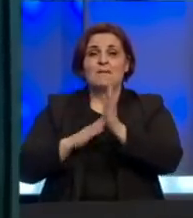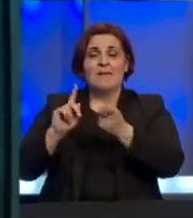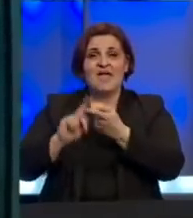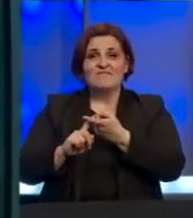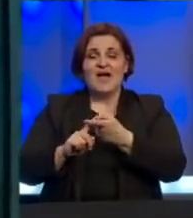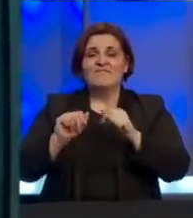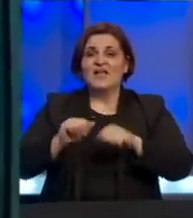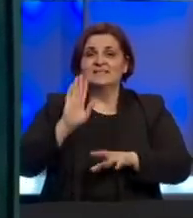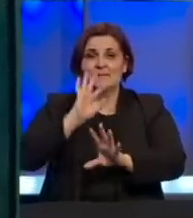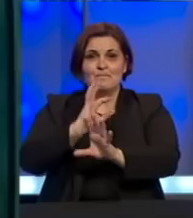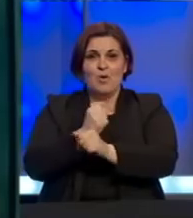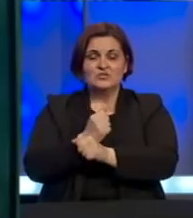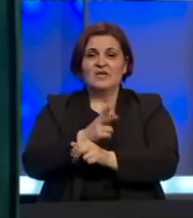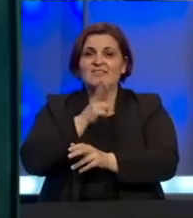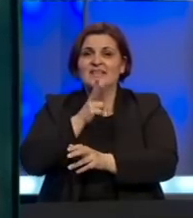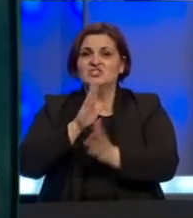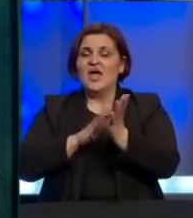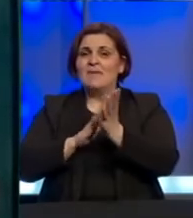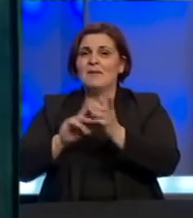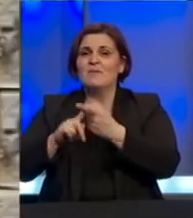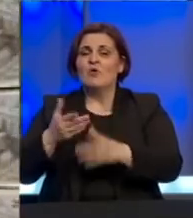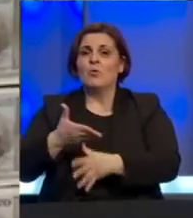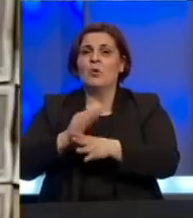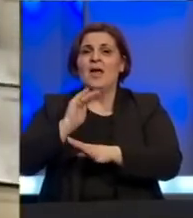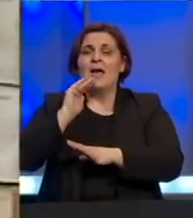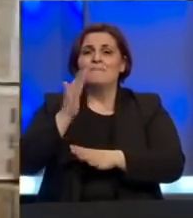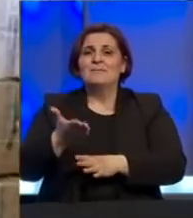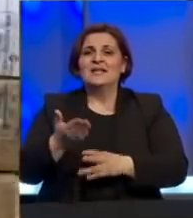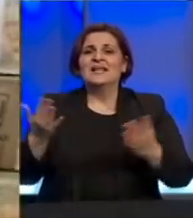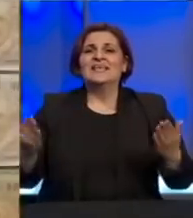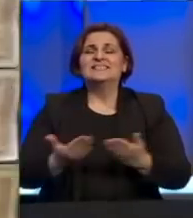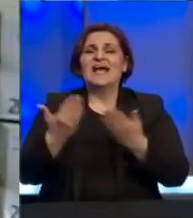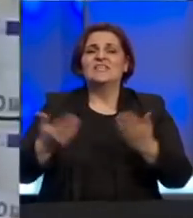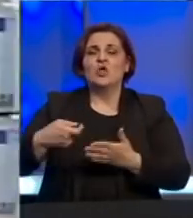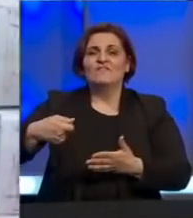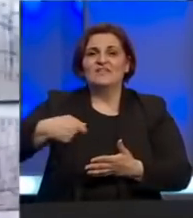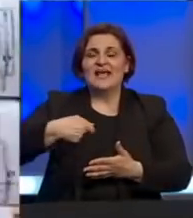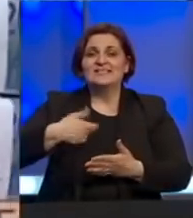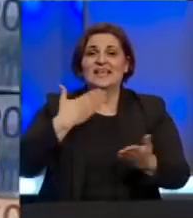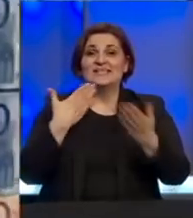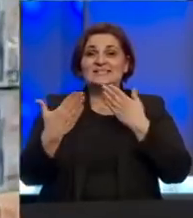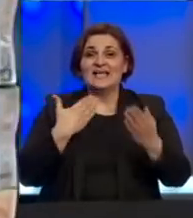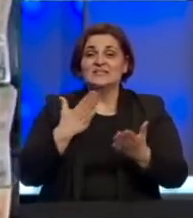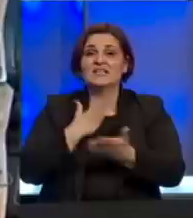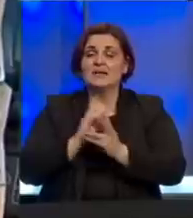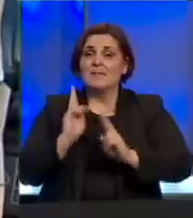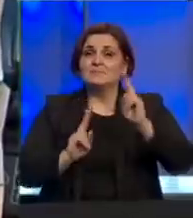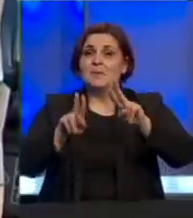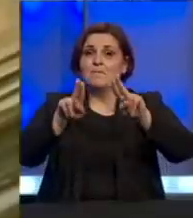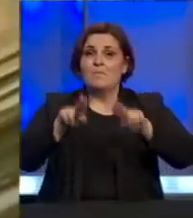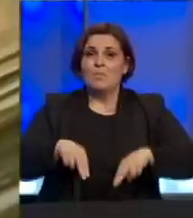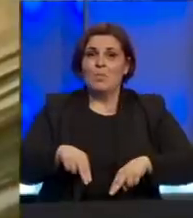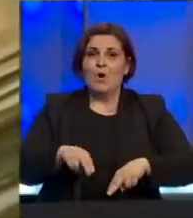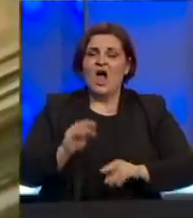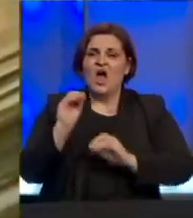-a. Vlasti BiH ne tražile su MMF-ovu pomoć preko instrumenta za hitno financiranje. Na sastanku bi trebalo da se razmotri mogućnost da